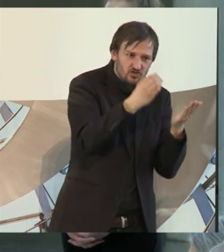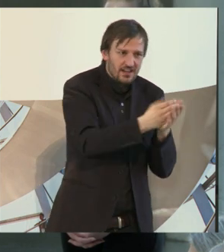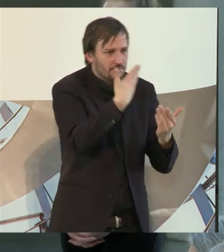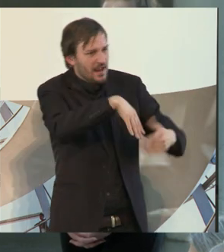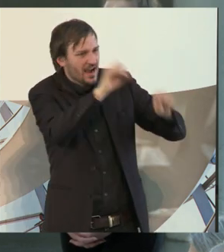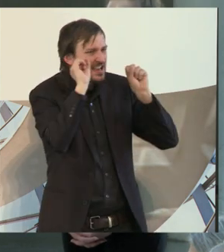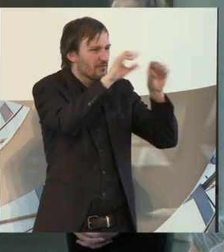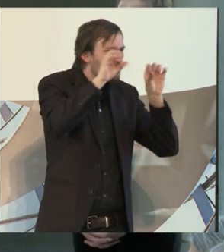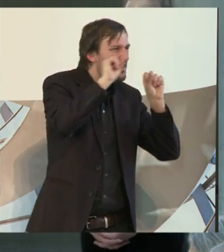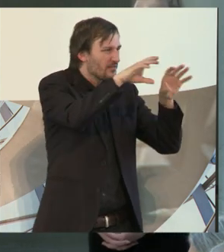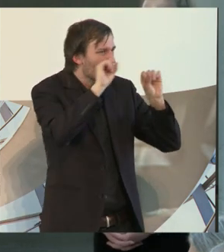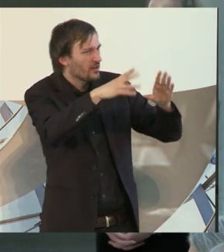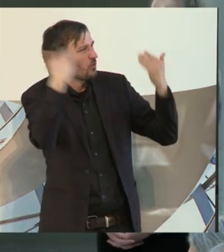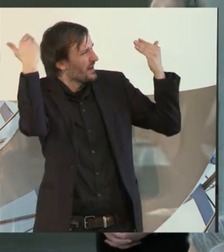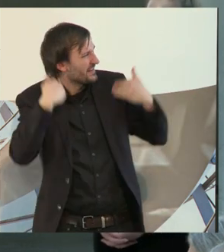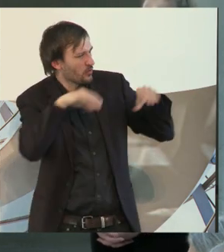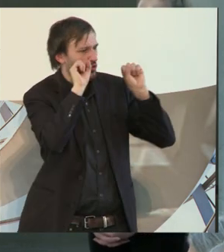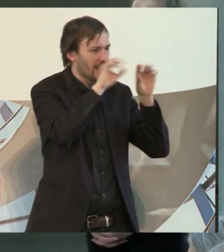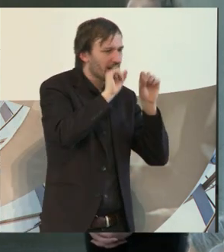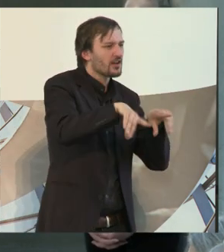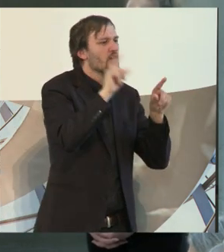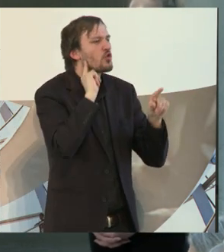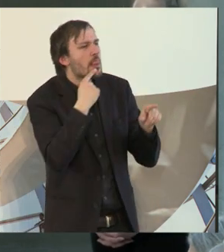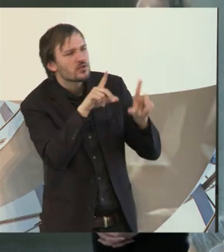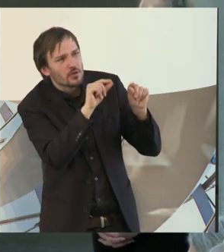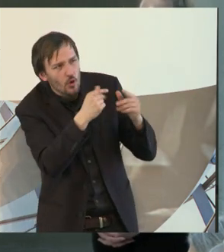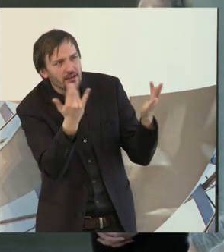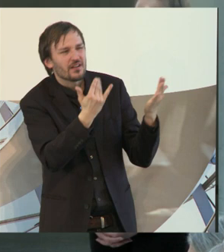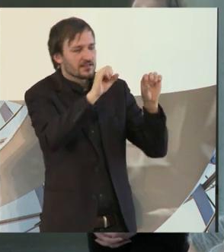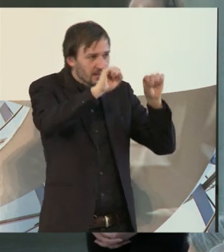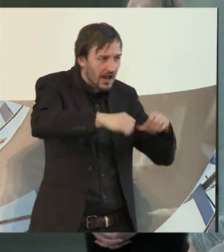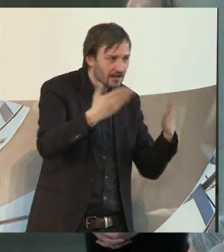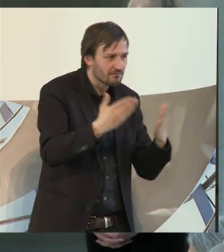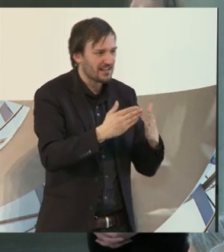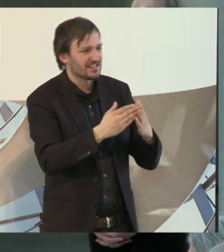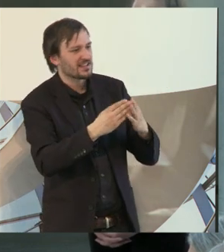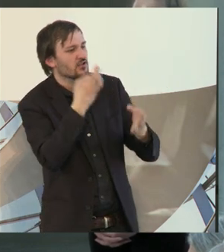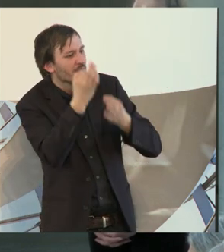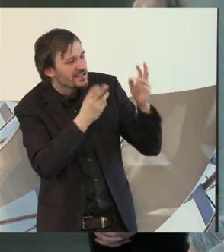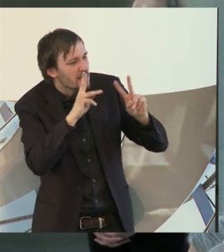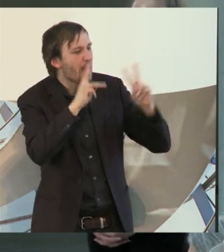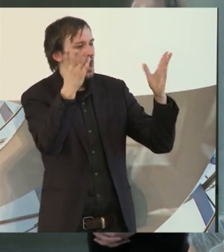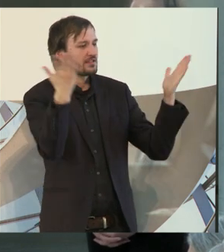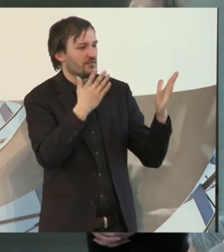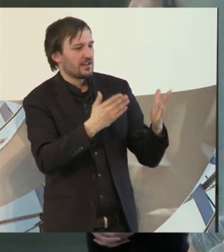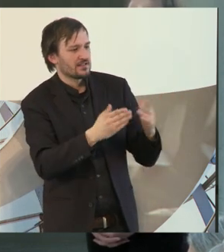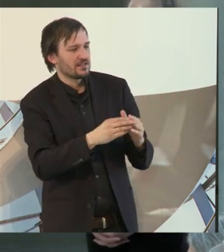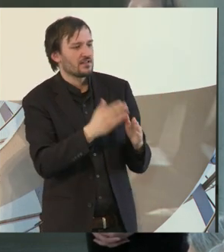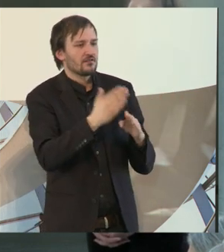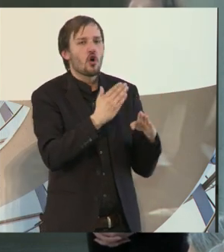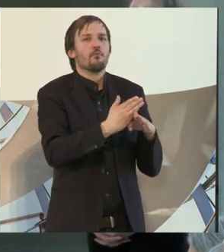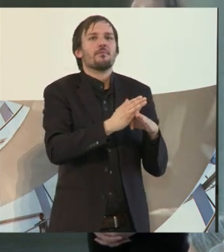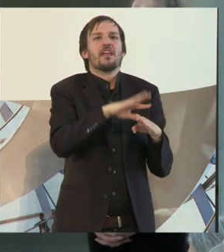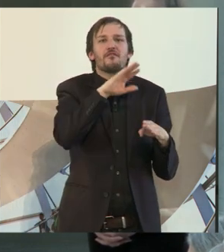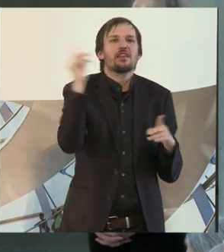einfach mal den Hintergrund zu erklären, was es denn überhaupt bedeutet, gehörlos zu sein und was man da eben speziell beachten muss. Weil viele haben